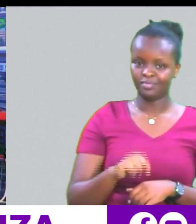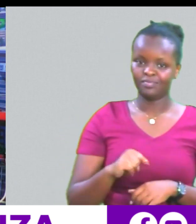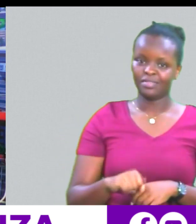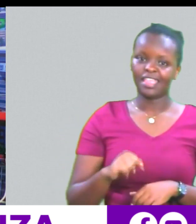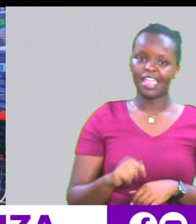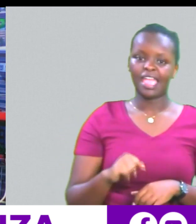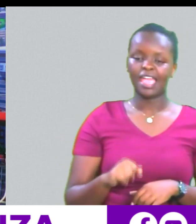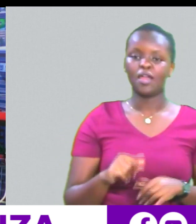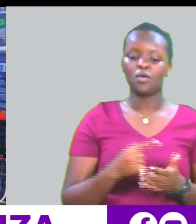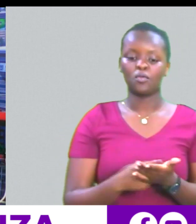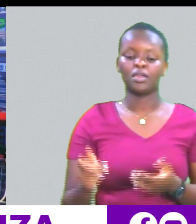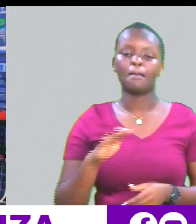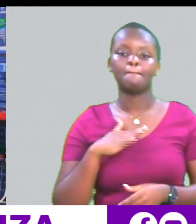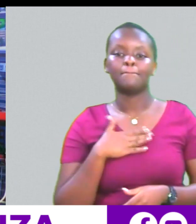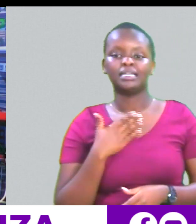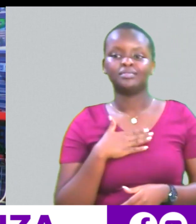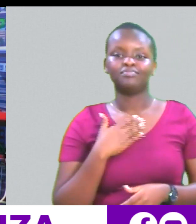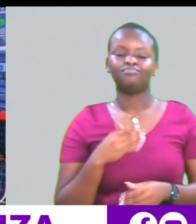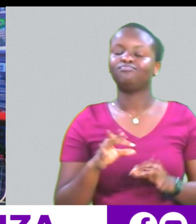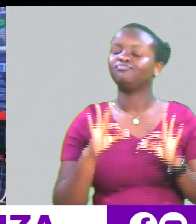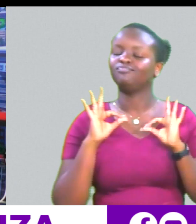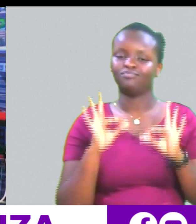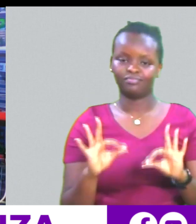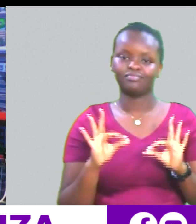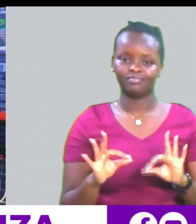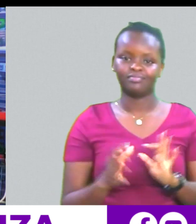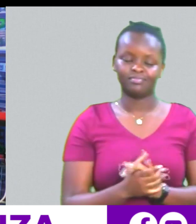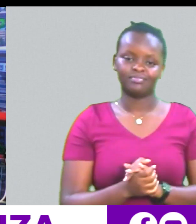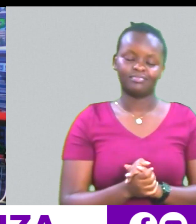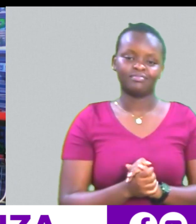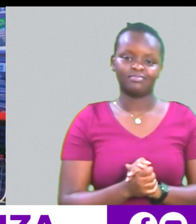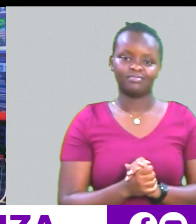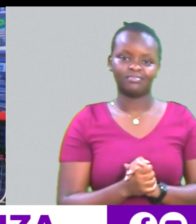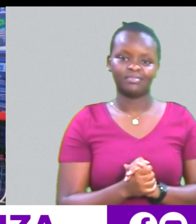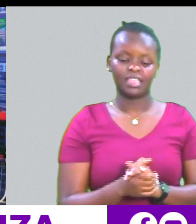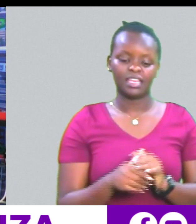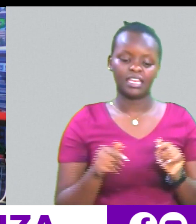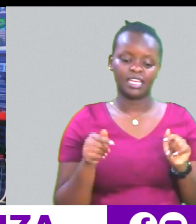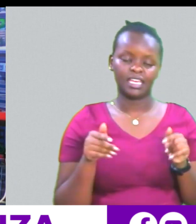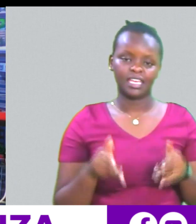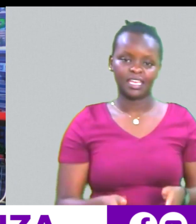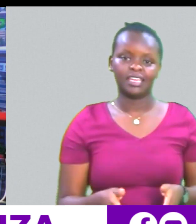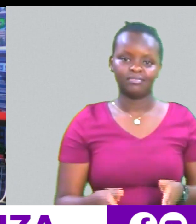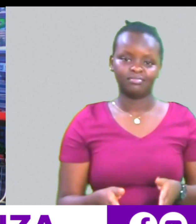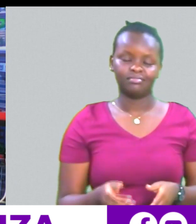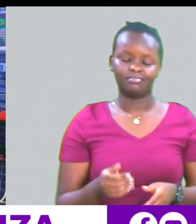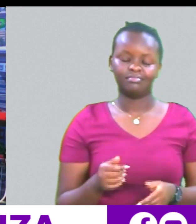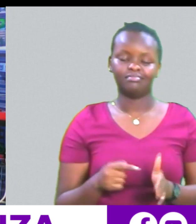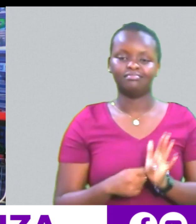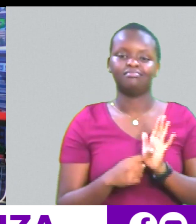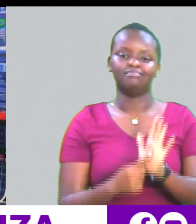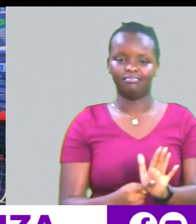umakua tu safi Bila, bila ishish So, niko hapa tufanya ila kitu Yeah